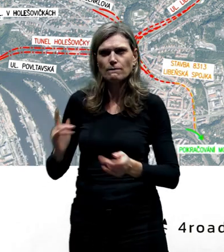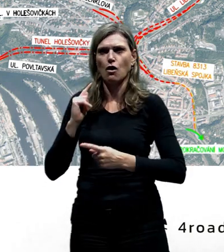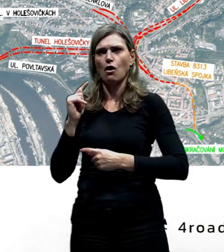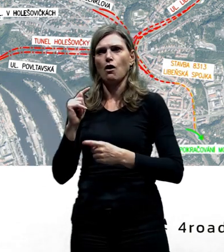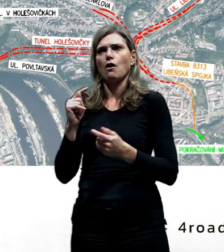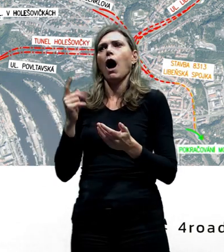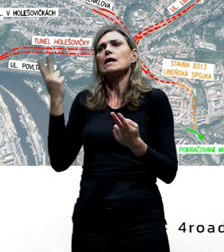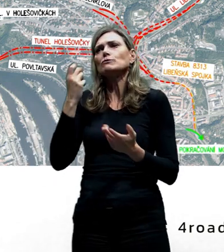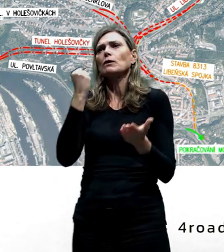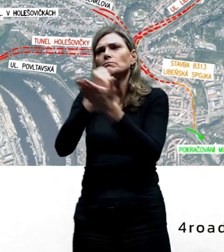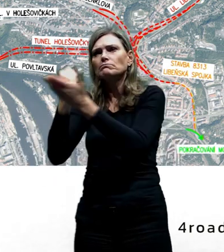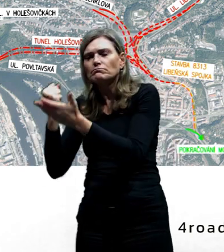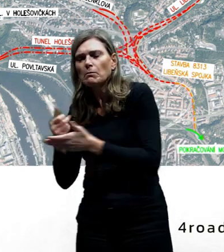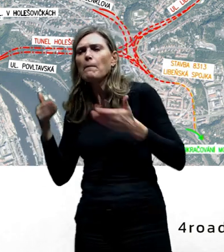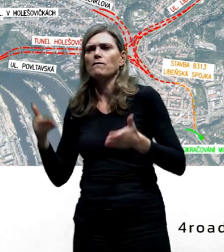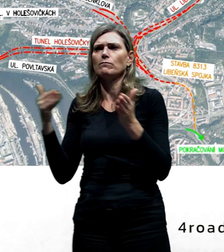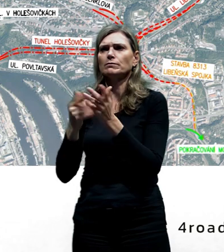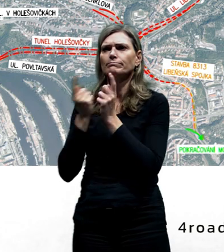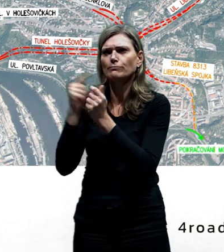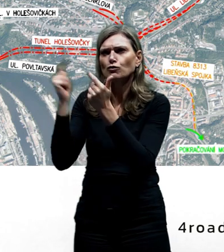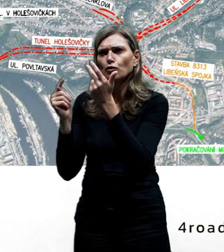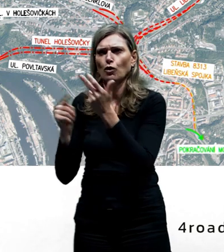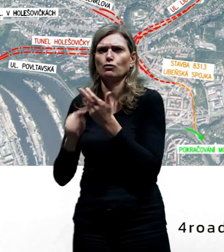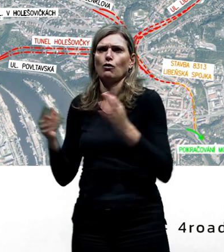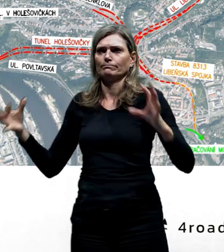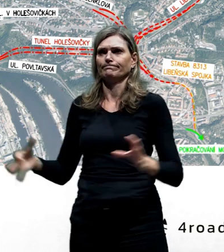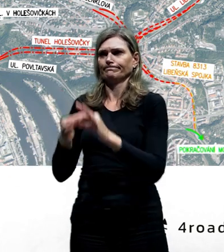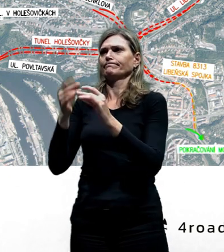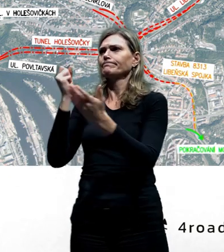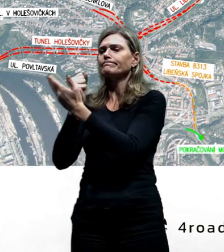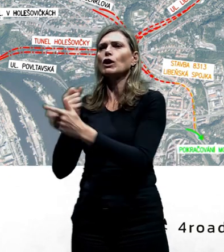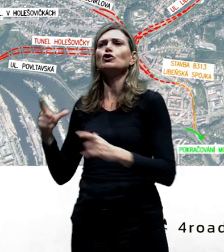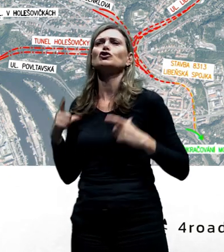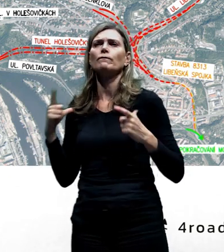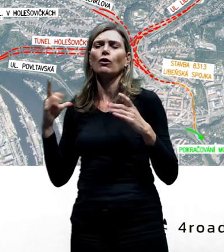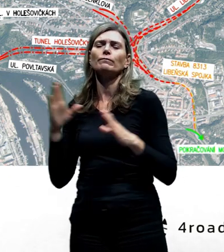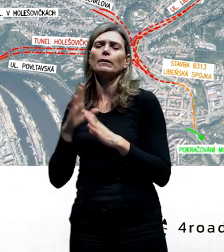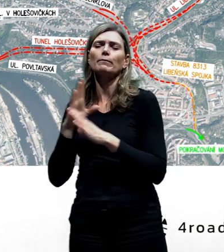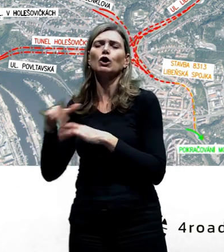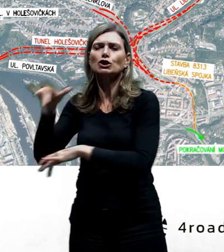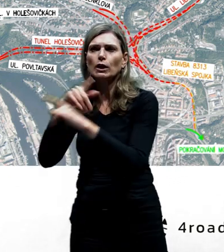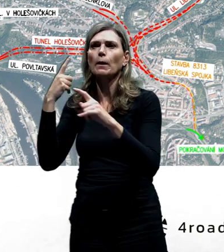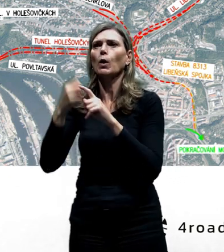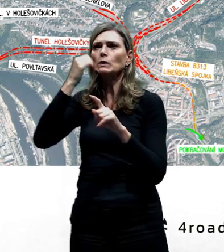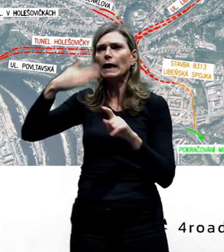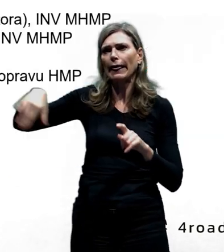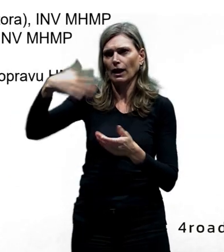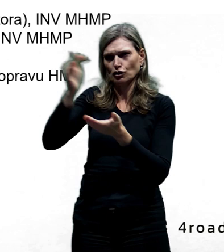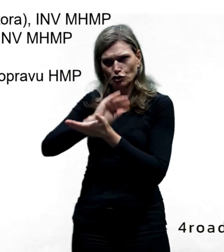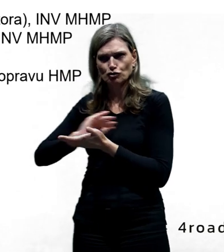toho povolení a mít šetrnější stavbu k životnímu prostředí a zejména k těm obyvatelům, kteří tam bydlí.